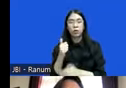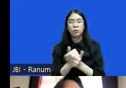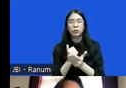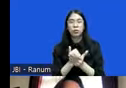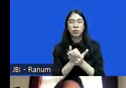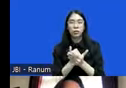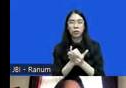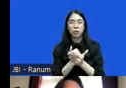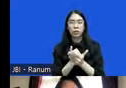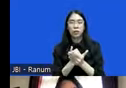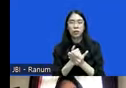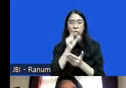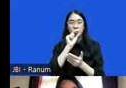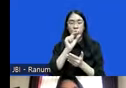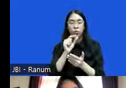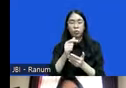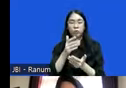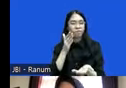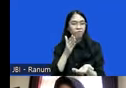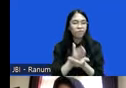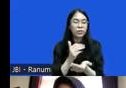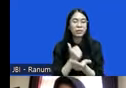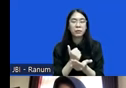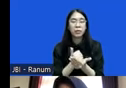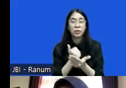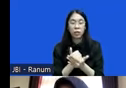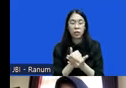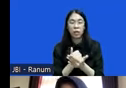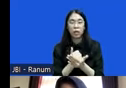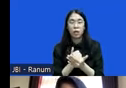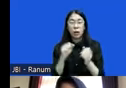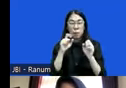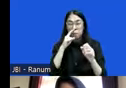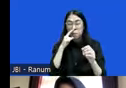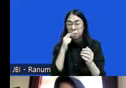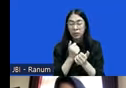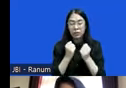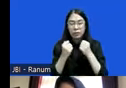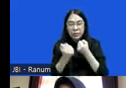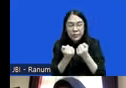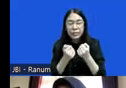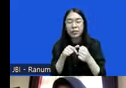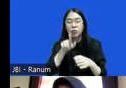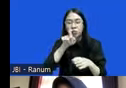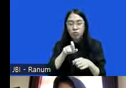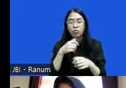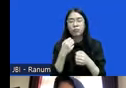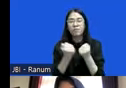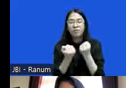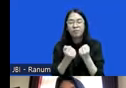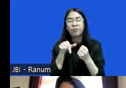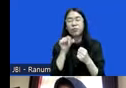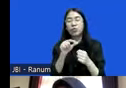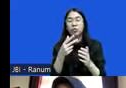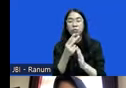untuk menegaskan bahwa apakah memang urgent revisi undang-undang Polri kalau jawaban singkatnya